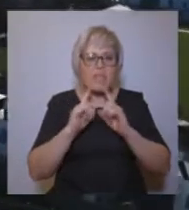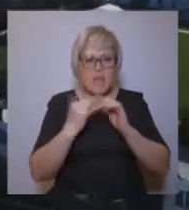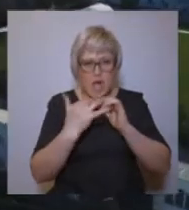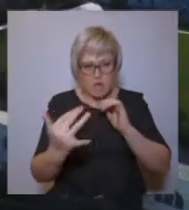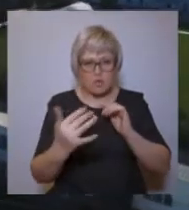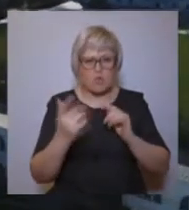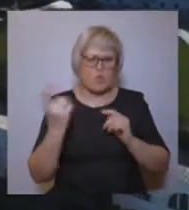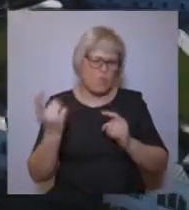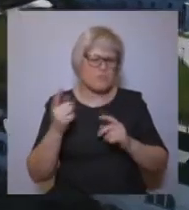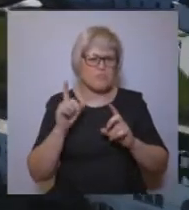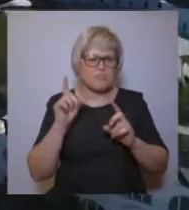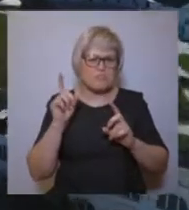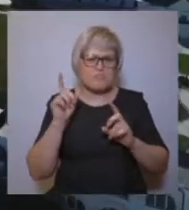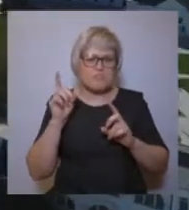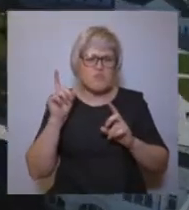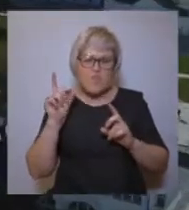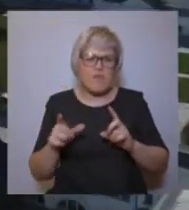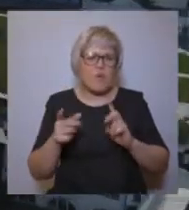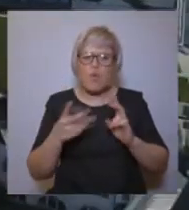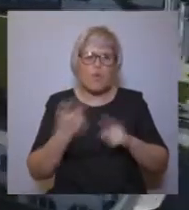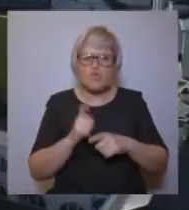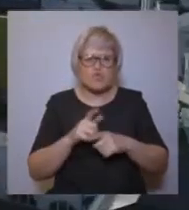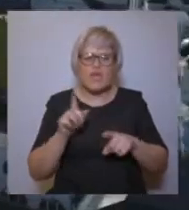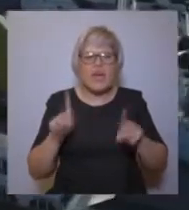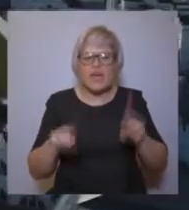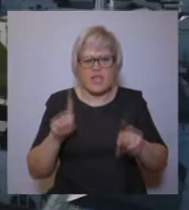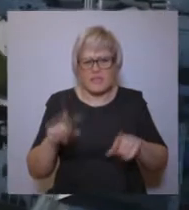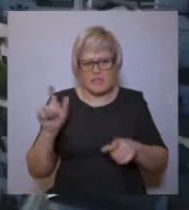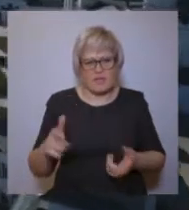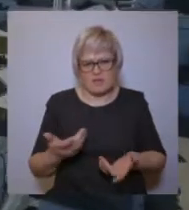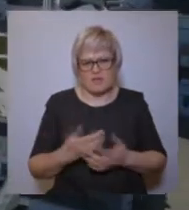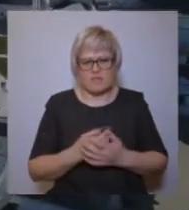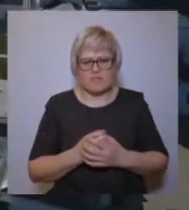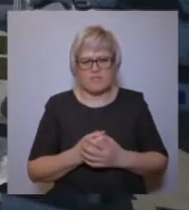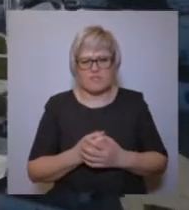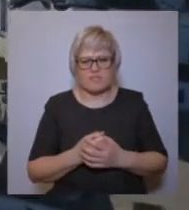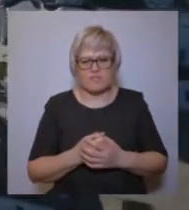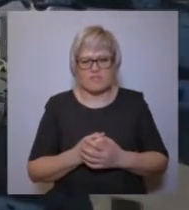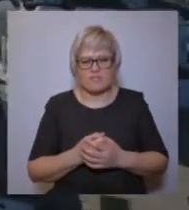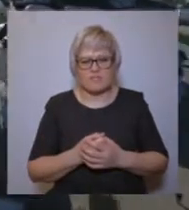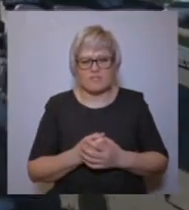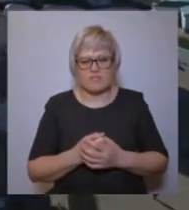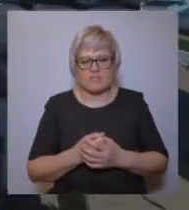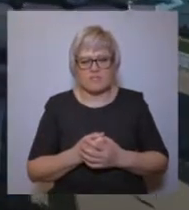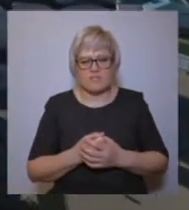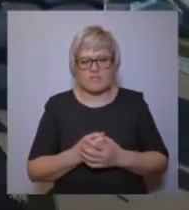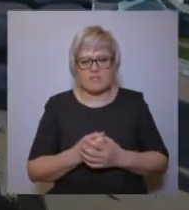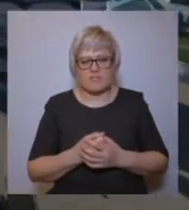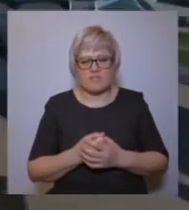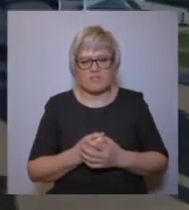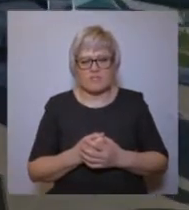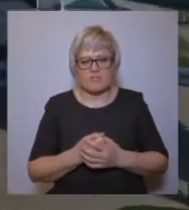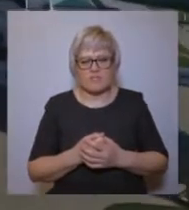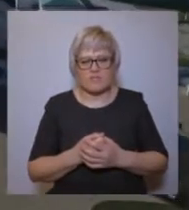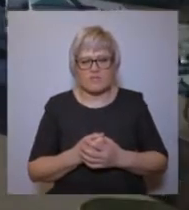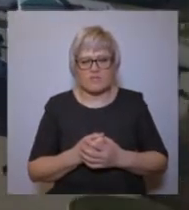театр и древнейшую в Сибири Тобольскую семинарию и являл собой редкий предмет святости, когда вместе с архиверийским чином сочетал